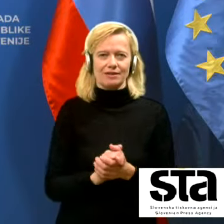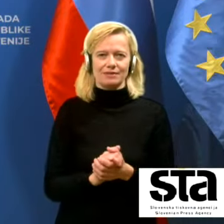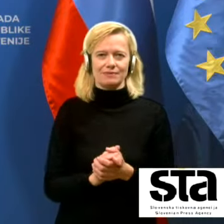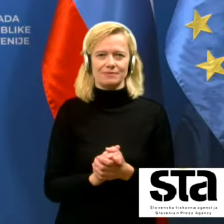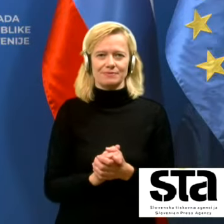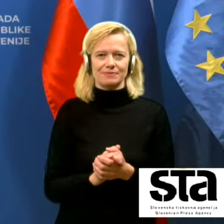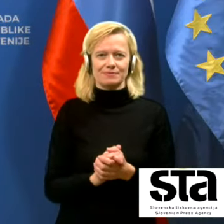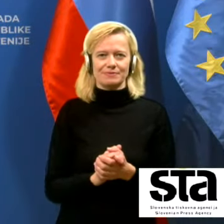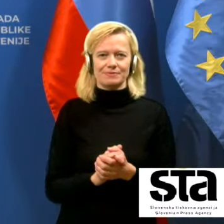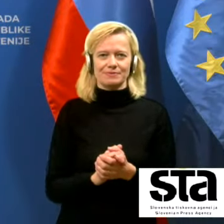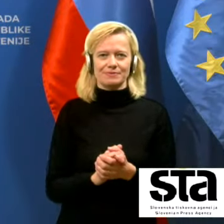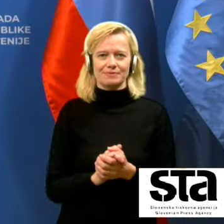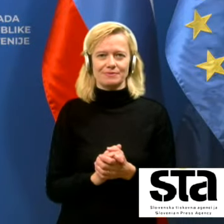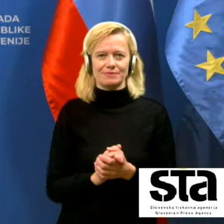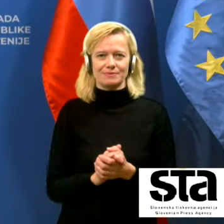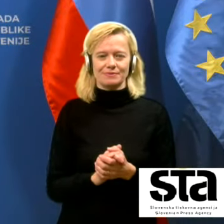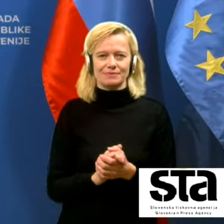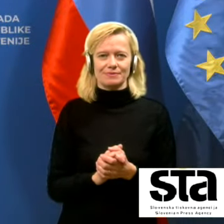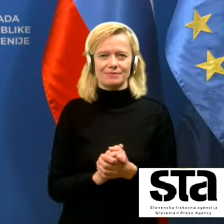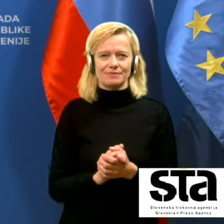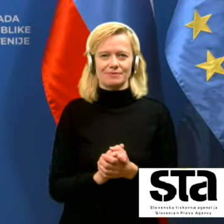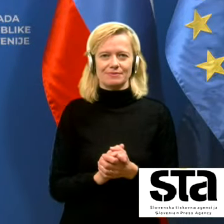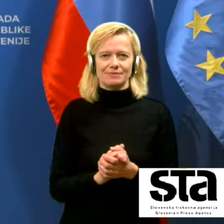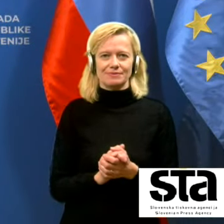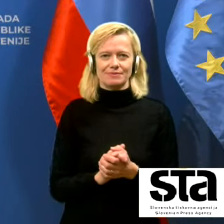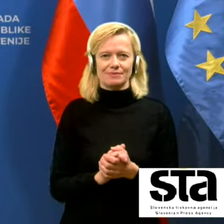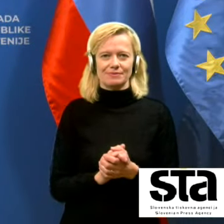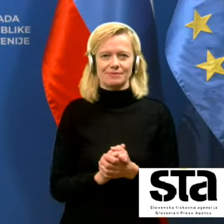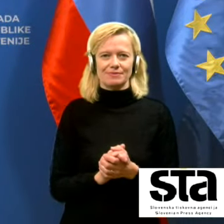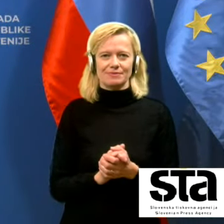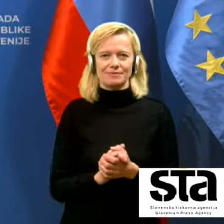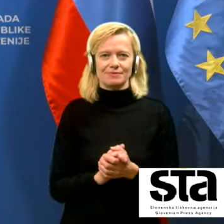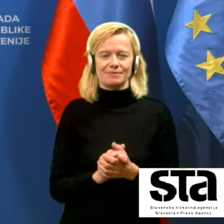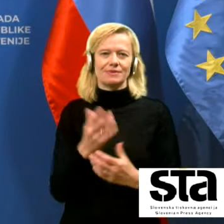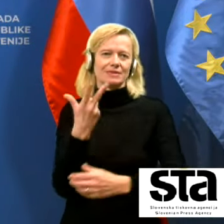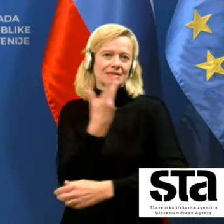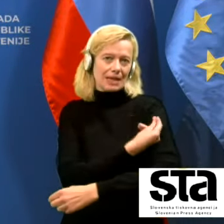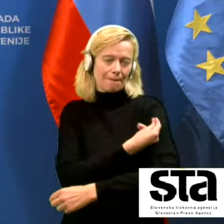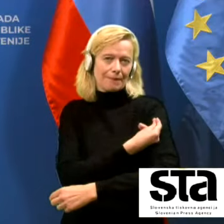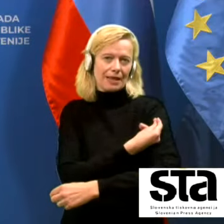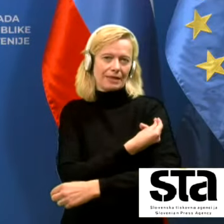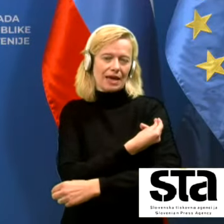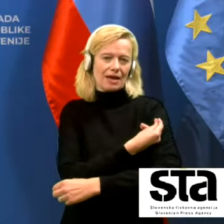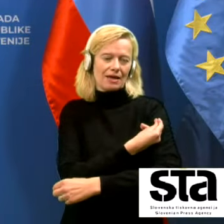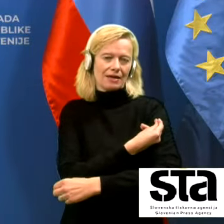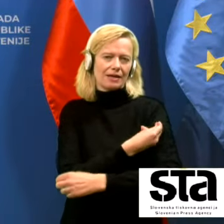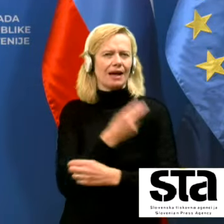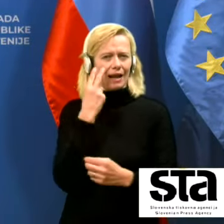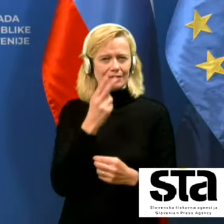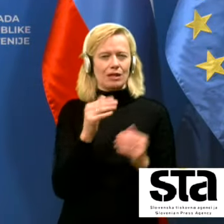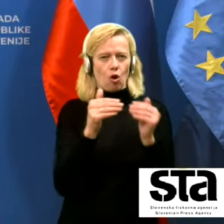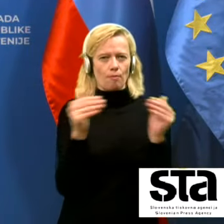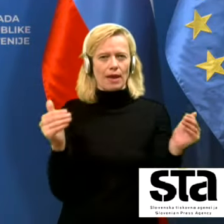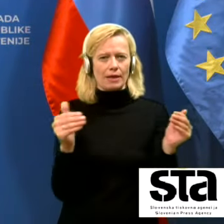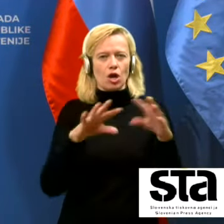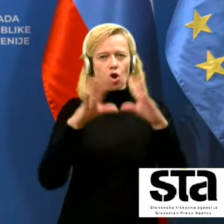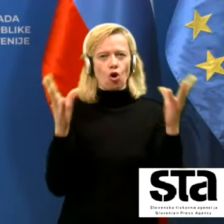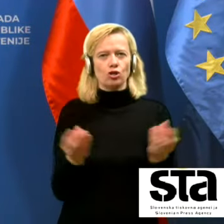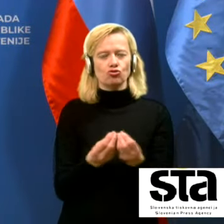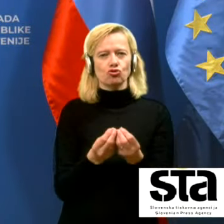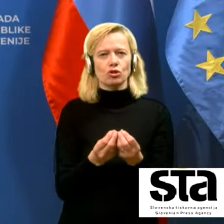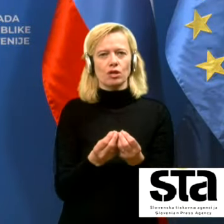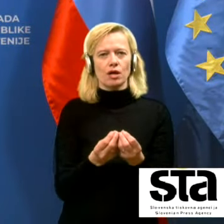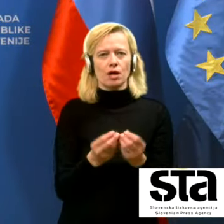cepljenje seveda v prvi vrsti ravno glede na te omejene količine kot že